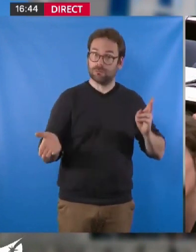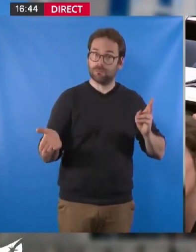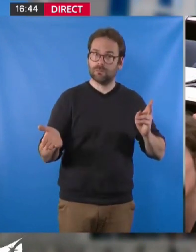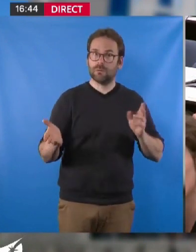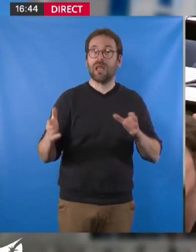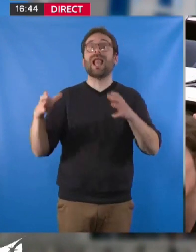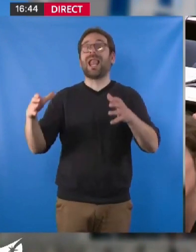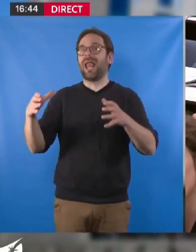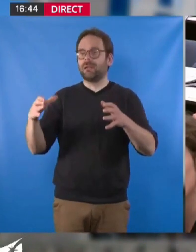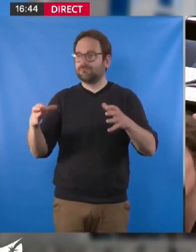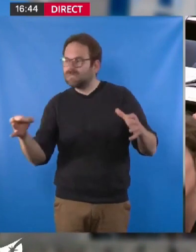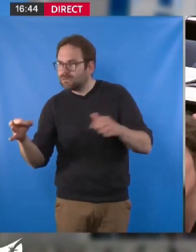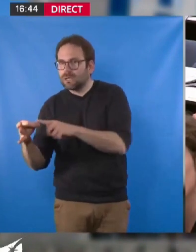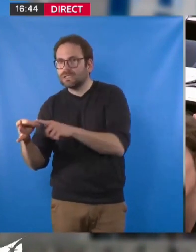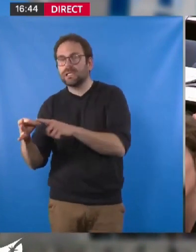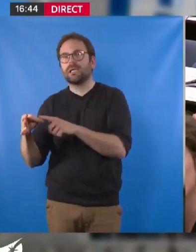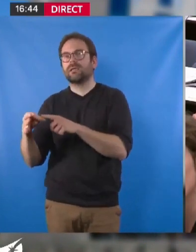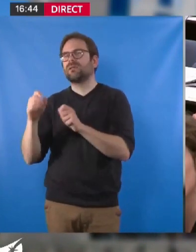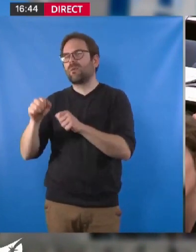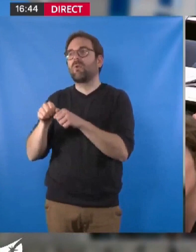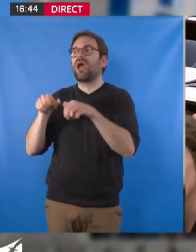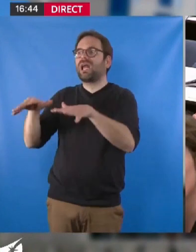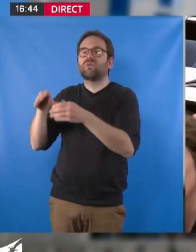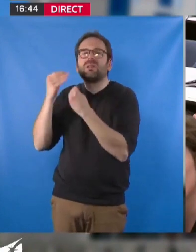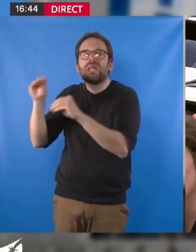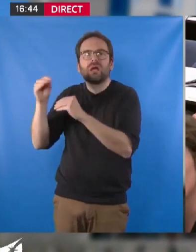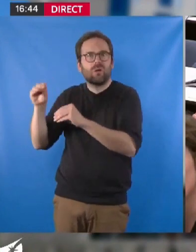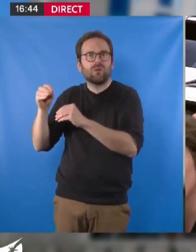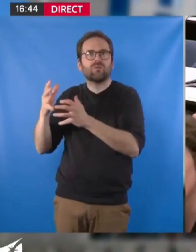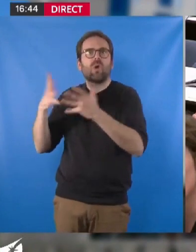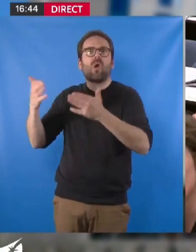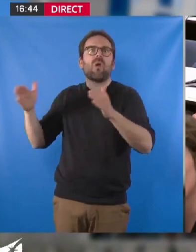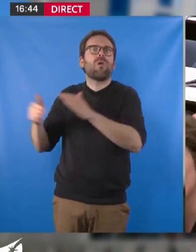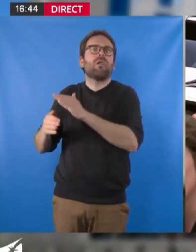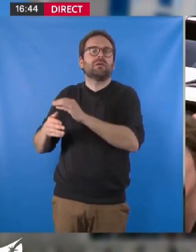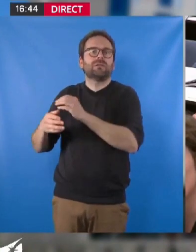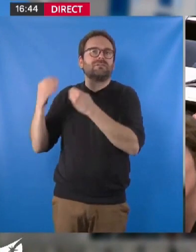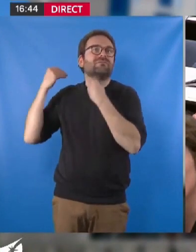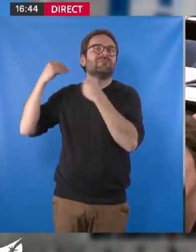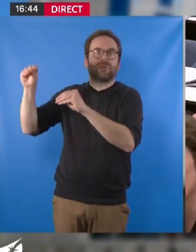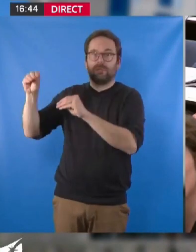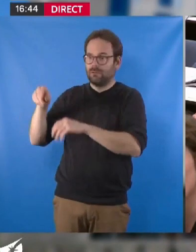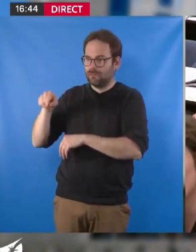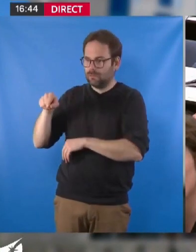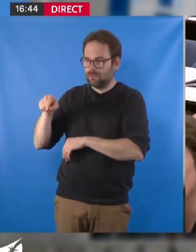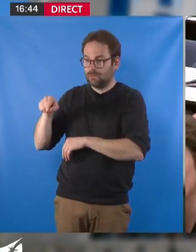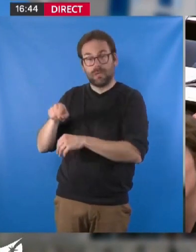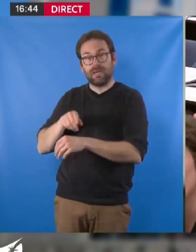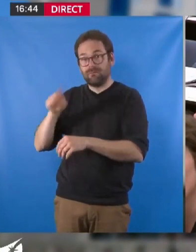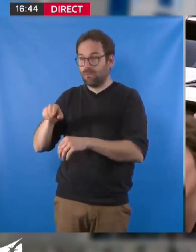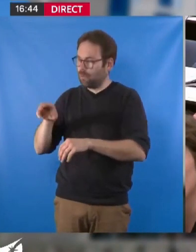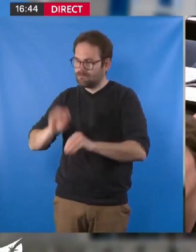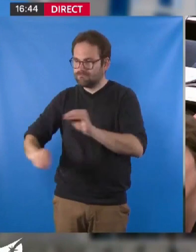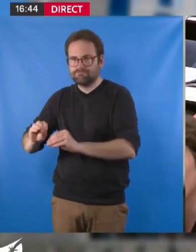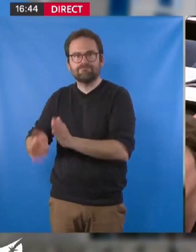minorité qui peut parfois être intégrée dans des réseaux de délinquance, voire de grande criminalité, il nous faudra les traiter, parce que comme vous le dites, il n'y a pas